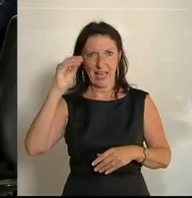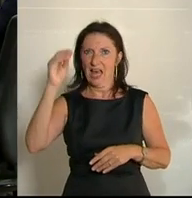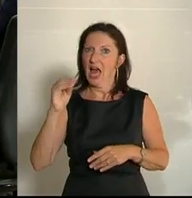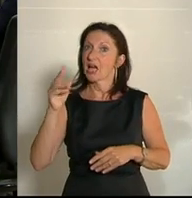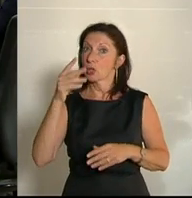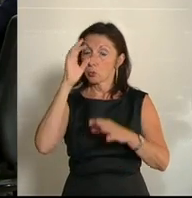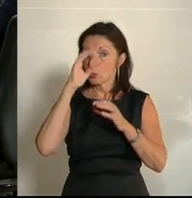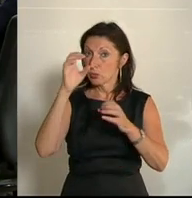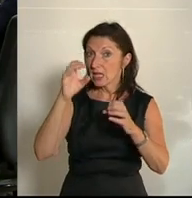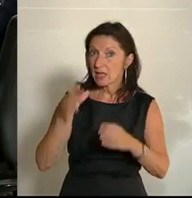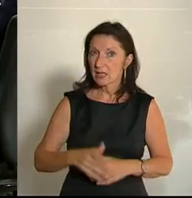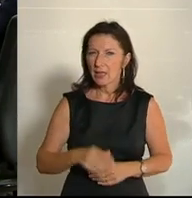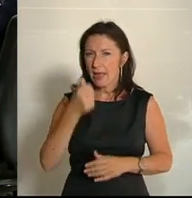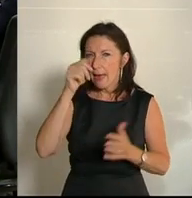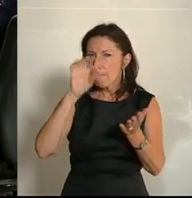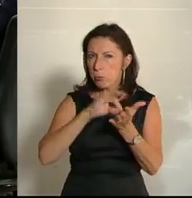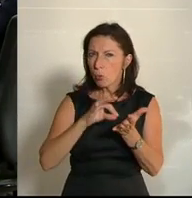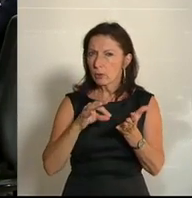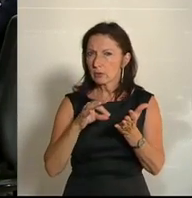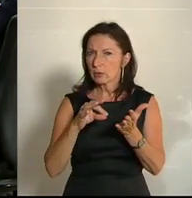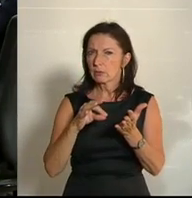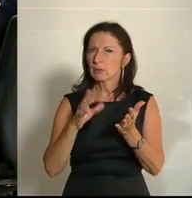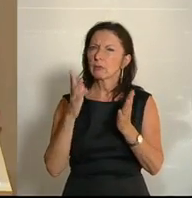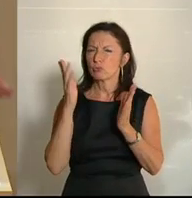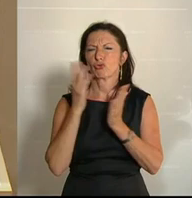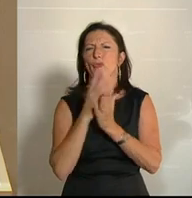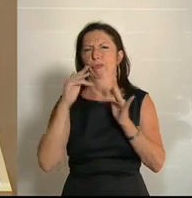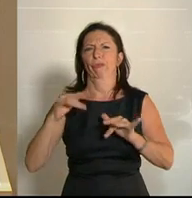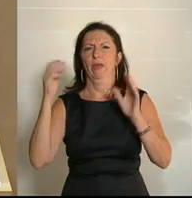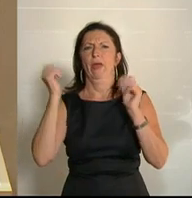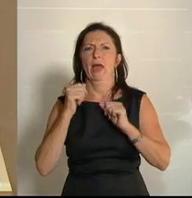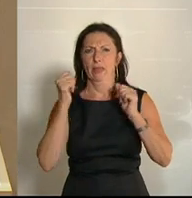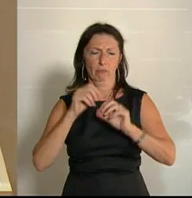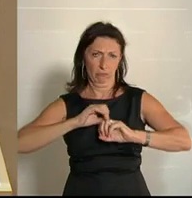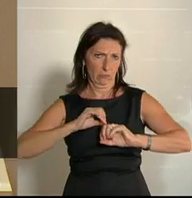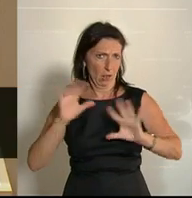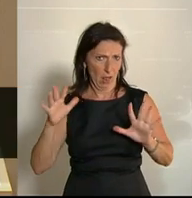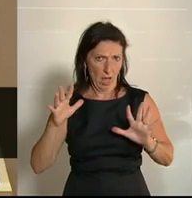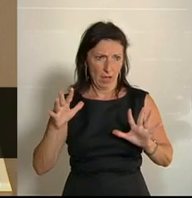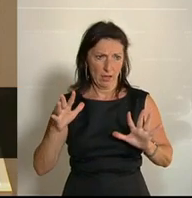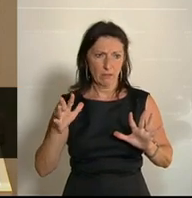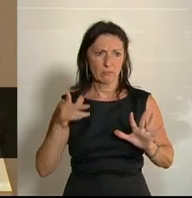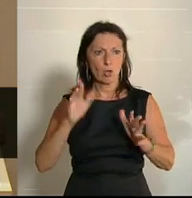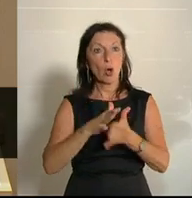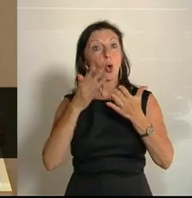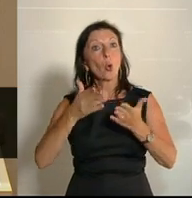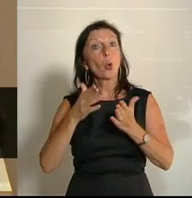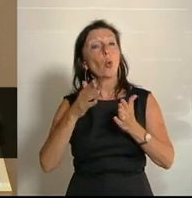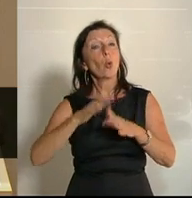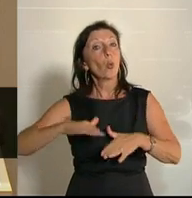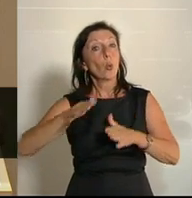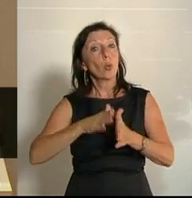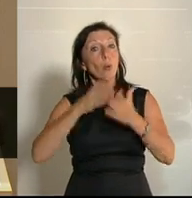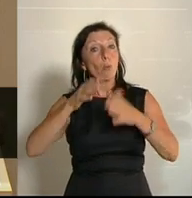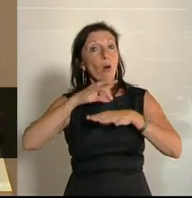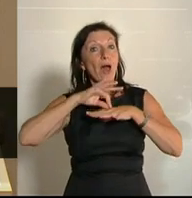Zuhörer, ich glaube in einem Punkt sind wir uns zumindest einmal einig und zwar, es steht außer Frage, dass die Einführung des Grundbuches ein